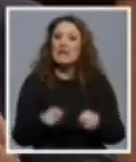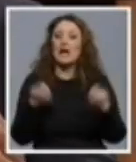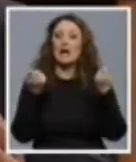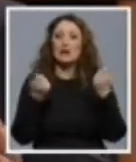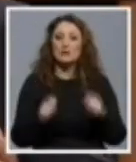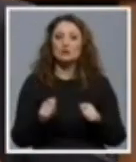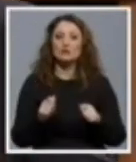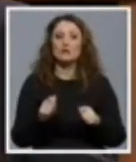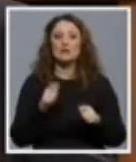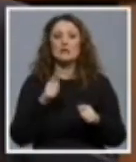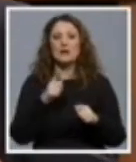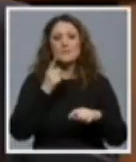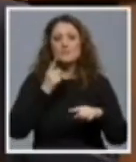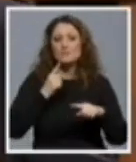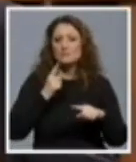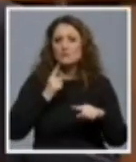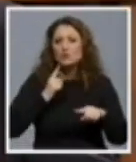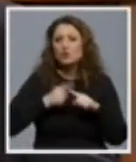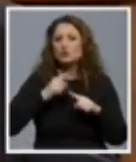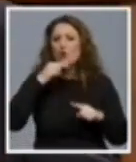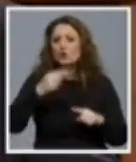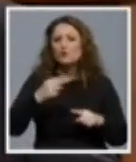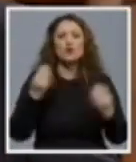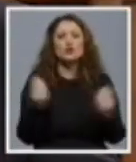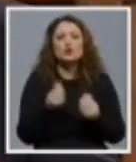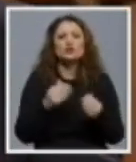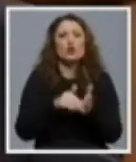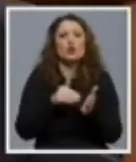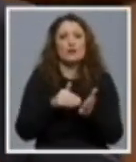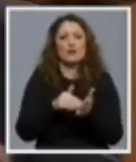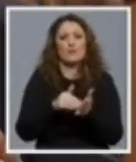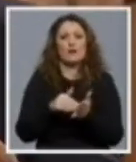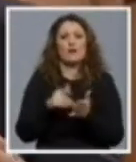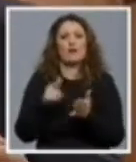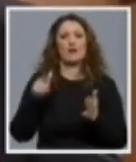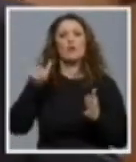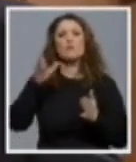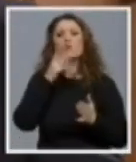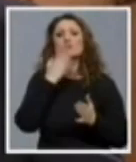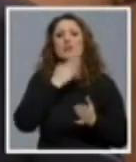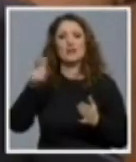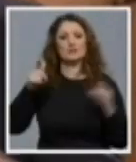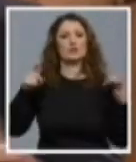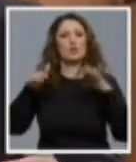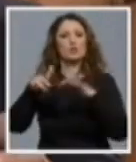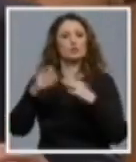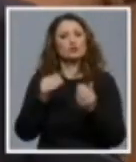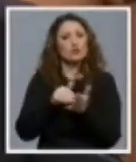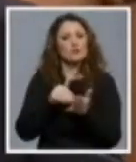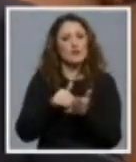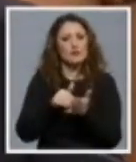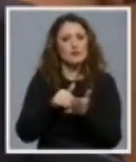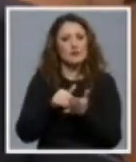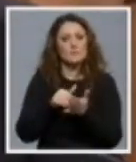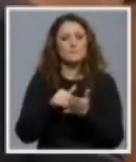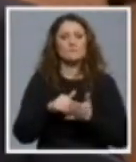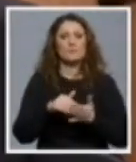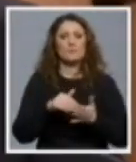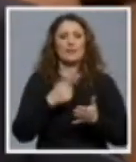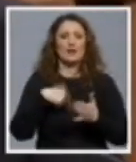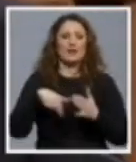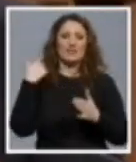precizno dati odgovor što je ono što danas treba Hrvatskom narodu u Bosni i Hercegovini. Ja ću samo kratko reći da smo mi kao politička opcija još 2001.